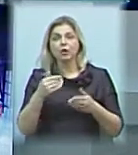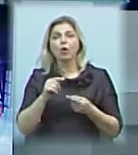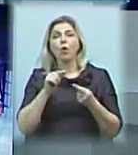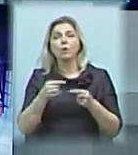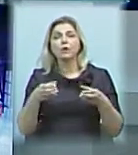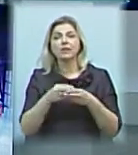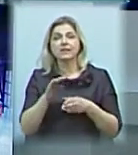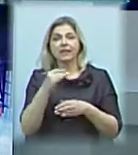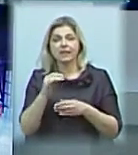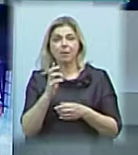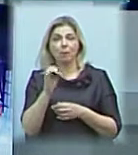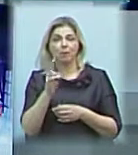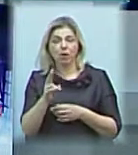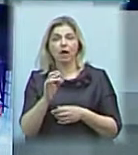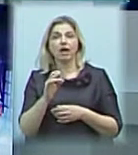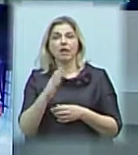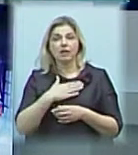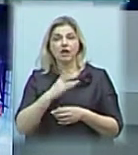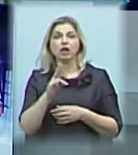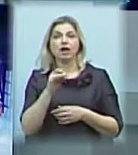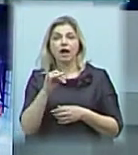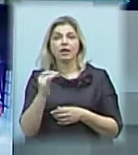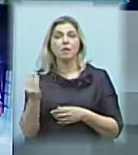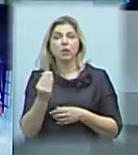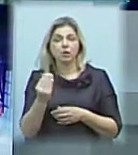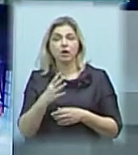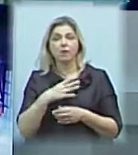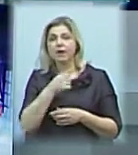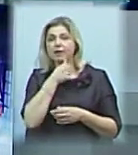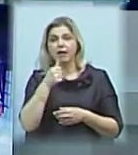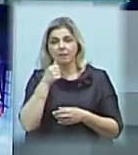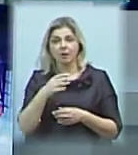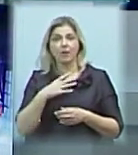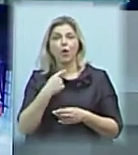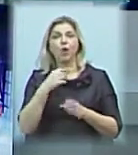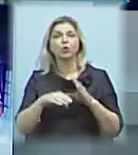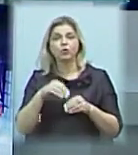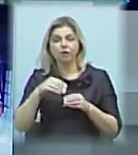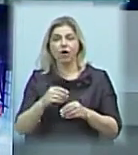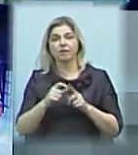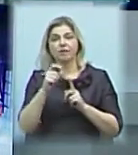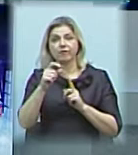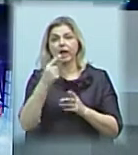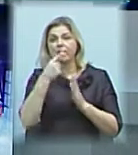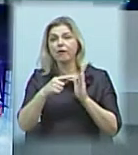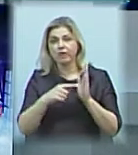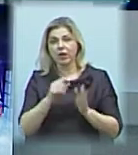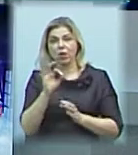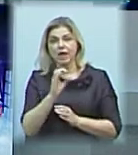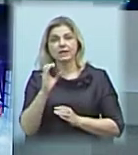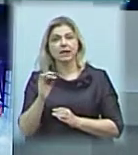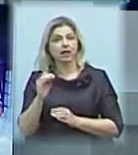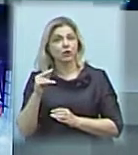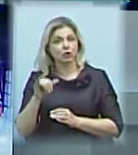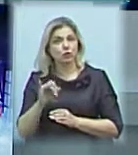блоку Петра Порошенка та нашого краю таємним голосуванням висловили недовіру міському голові Олександру Сінкевичу та проголосували